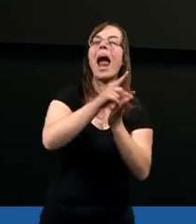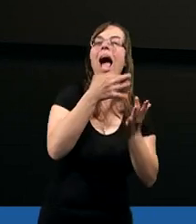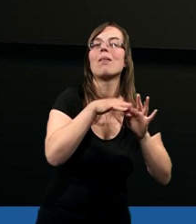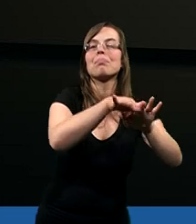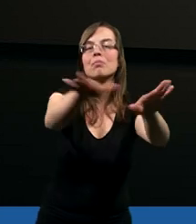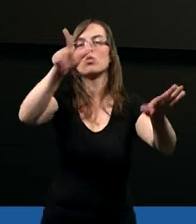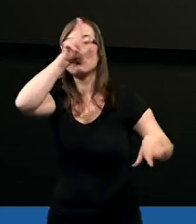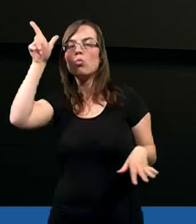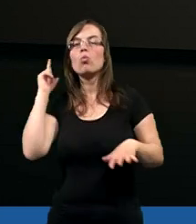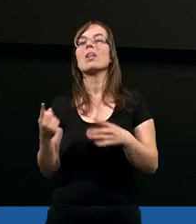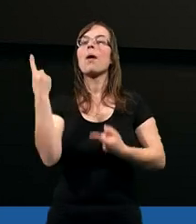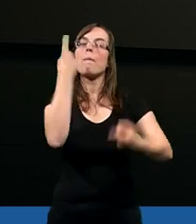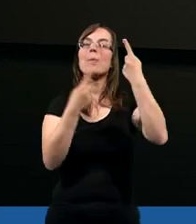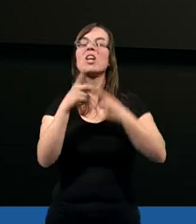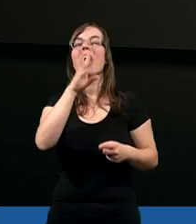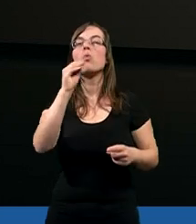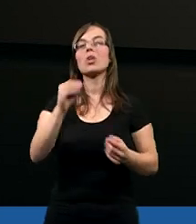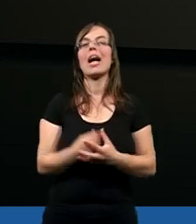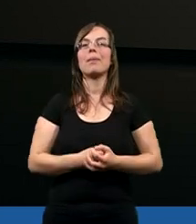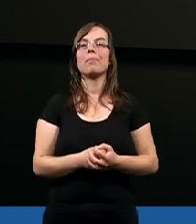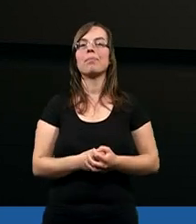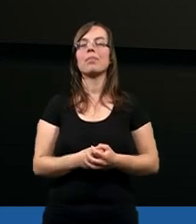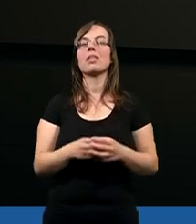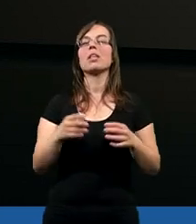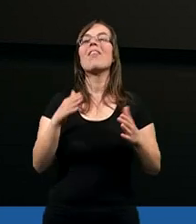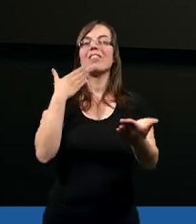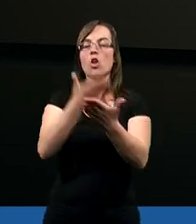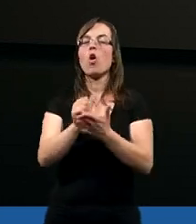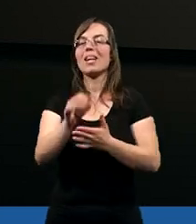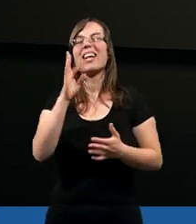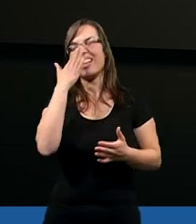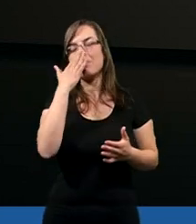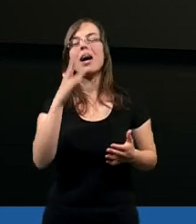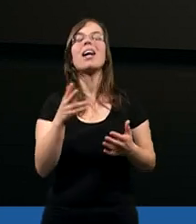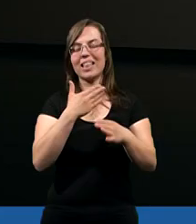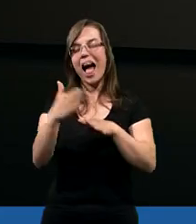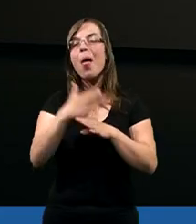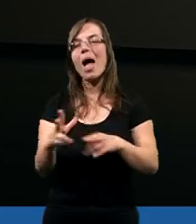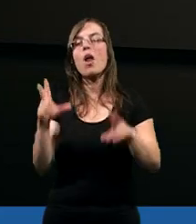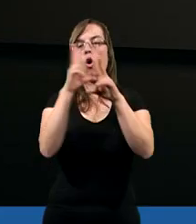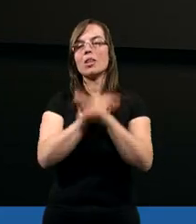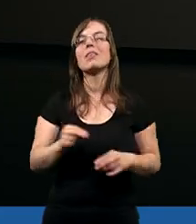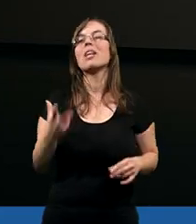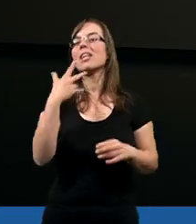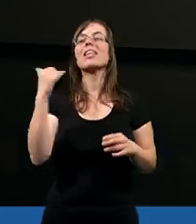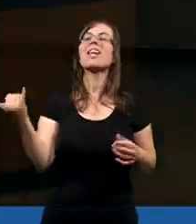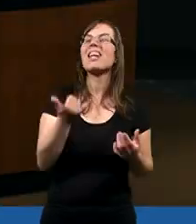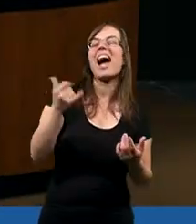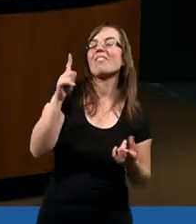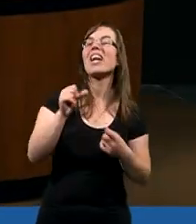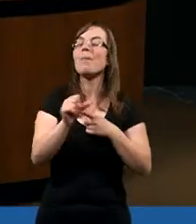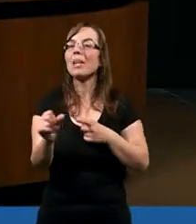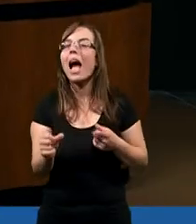to myślę, że wniosek jest chyba nader oczywisty. No zawsze